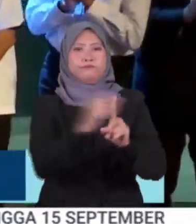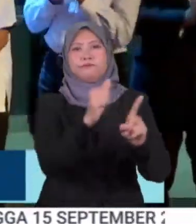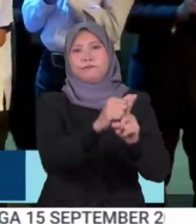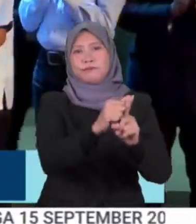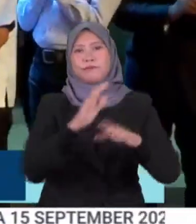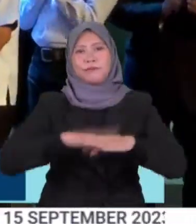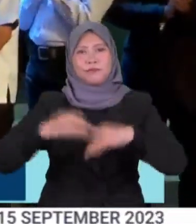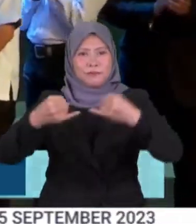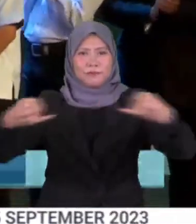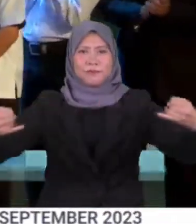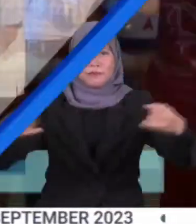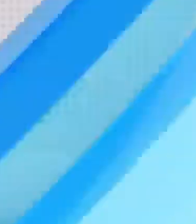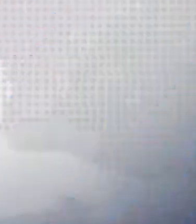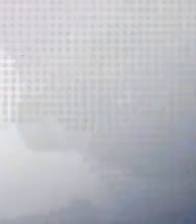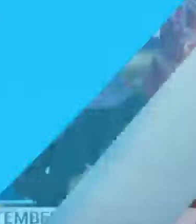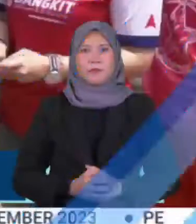talian